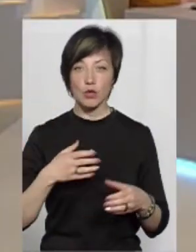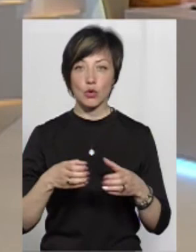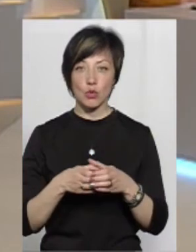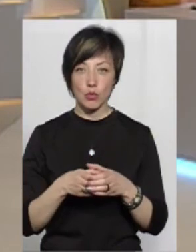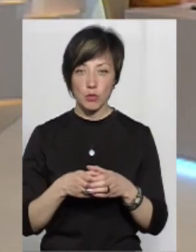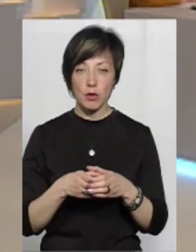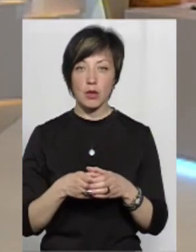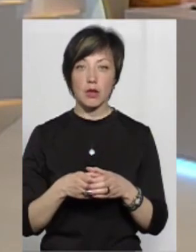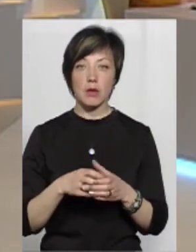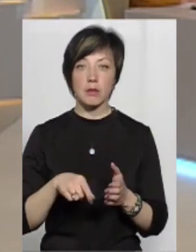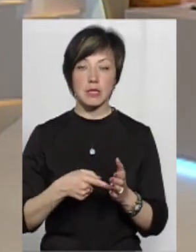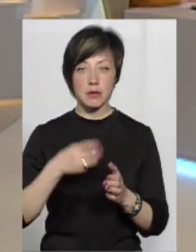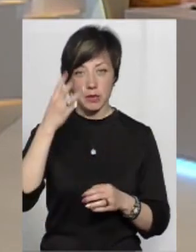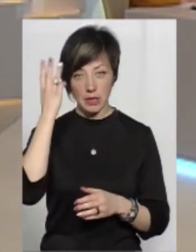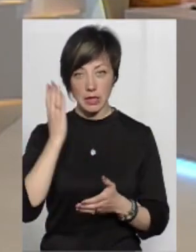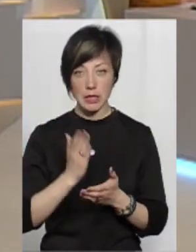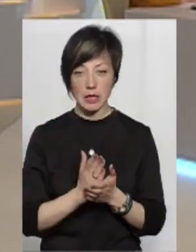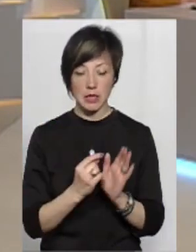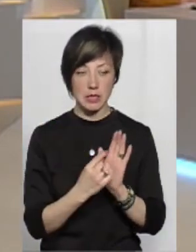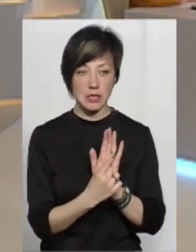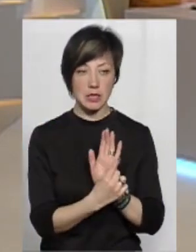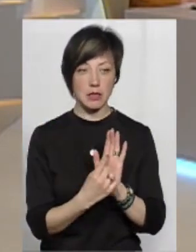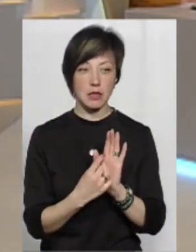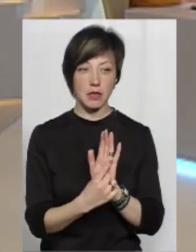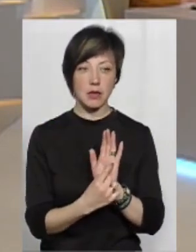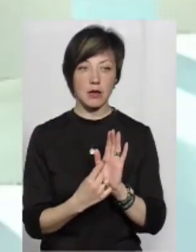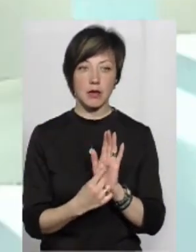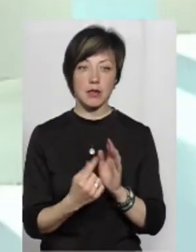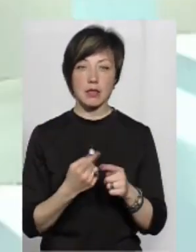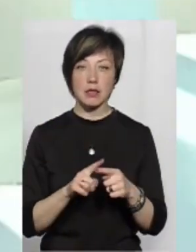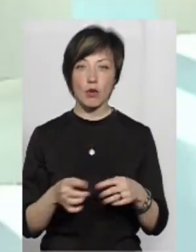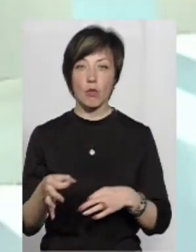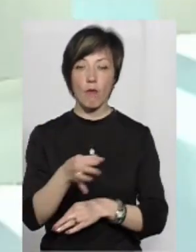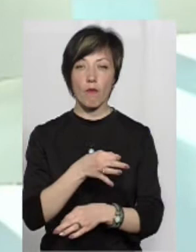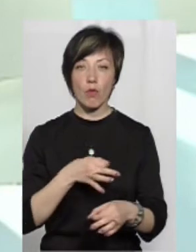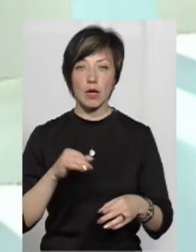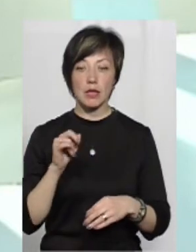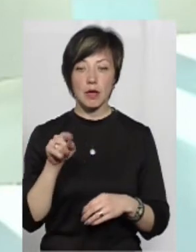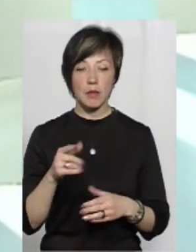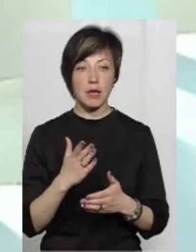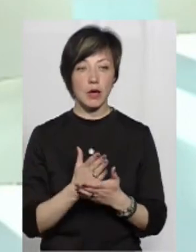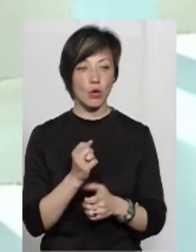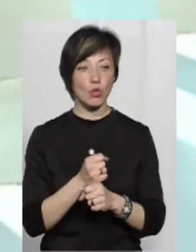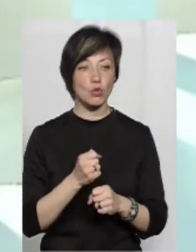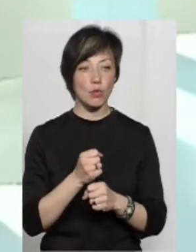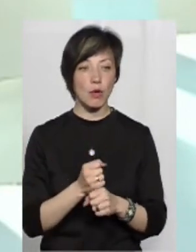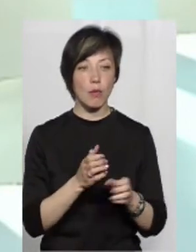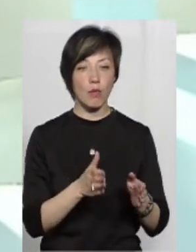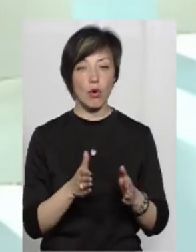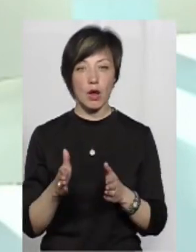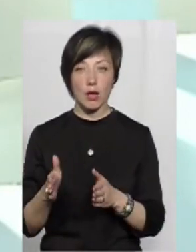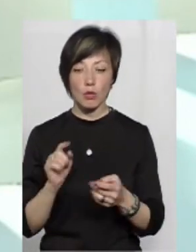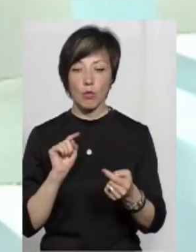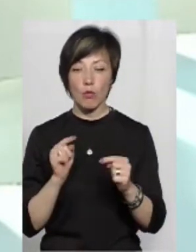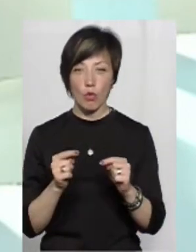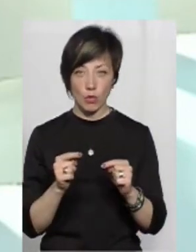групі, «Батьківській ініціативі» міста Хмельницького є силка посилання на це обговорення. І там є розроблений порядок